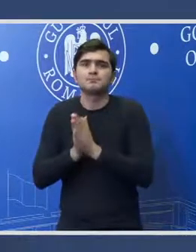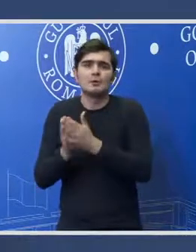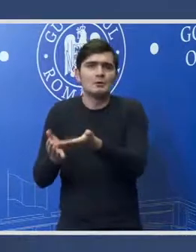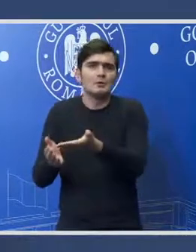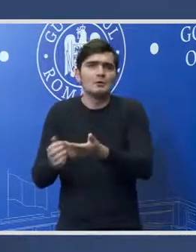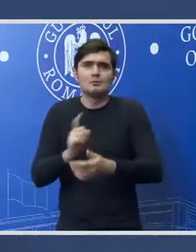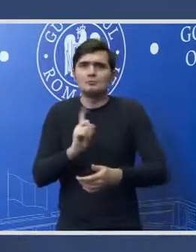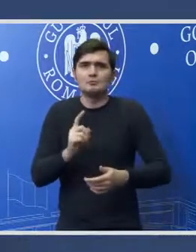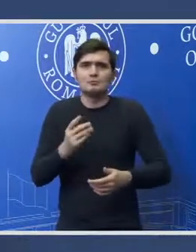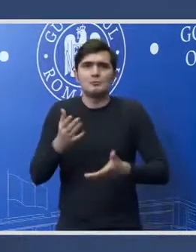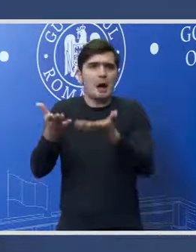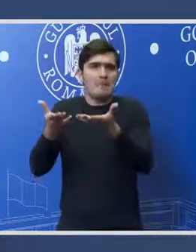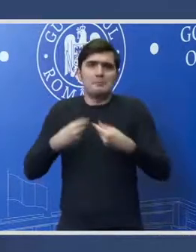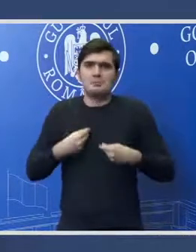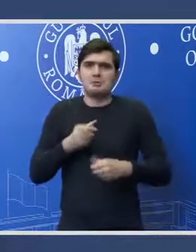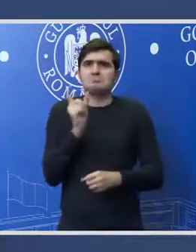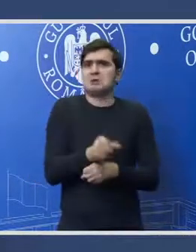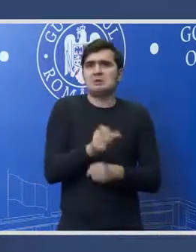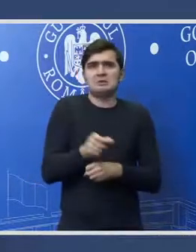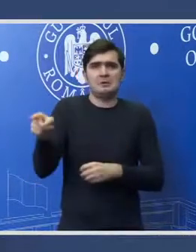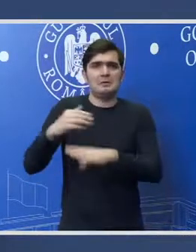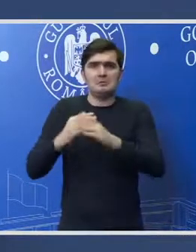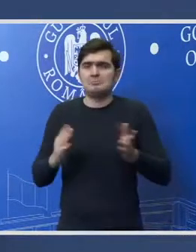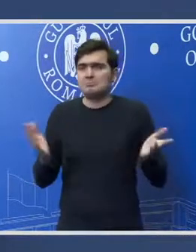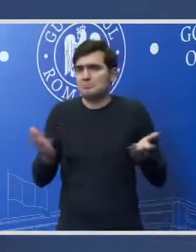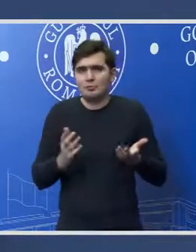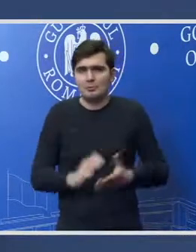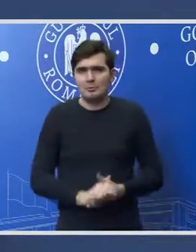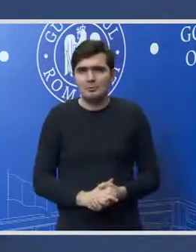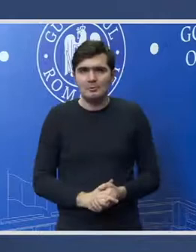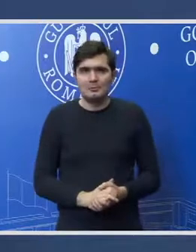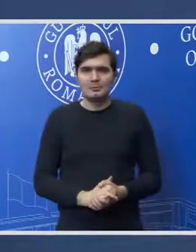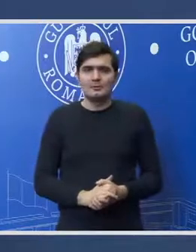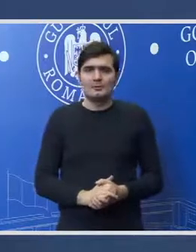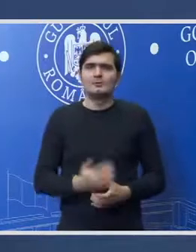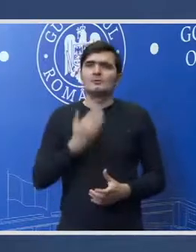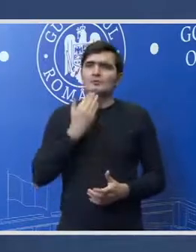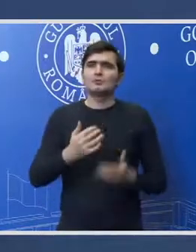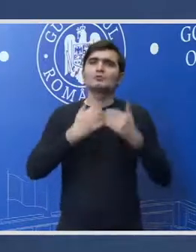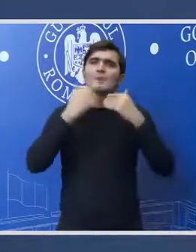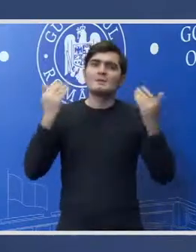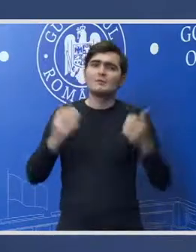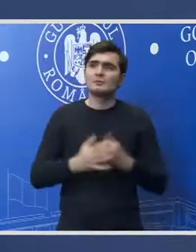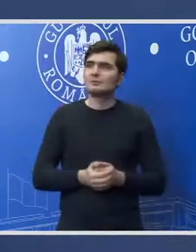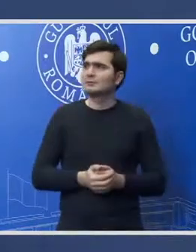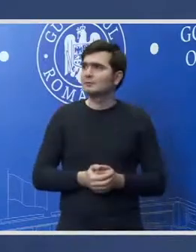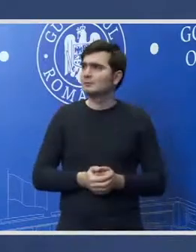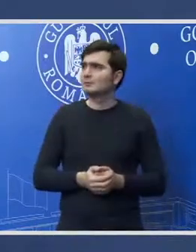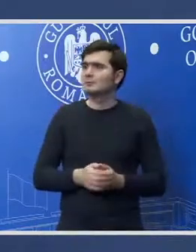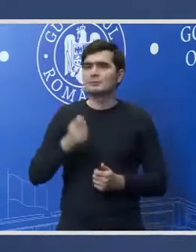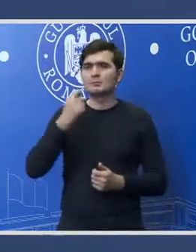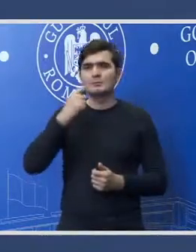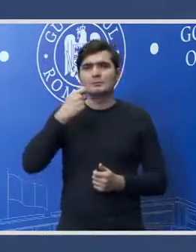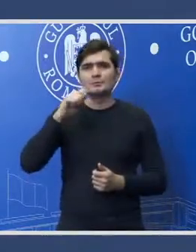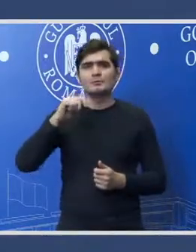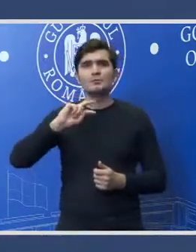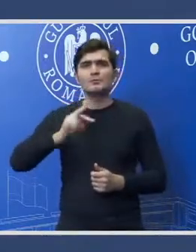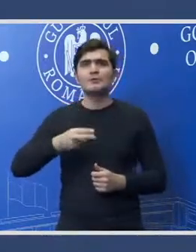am avut o critică din partea a sectorului deci nu am avut aceste probleme. Mulțumesc mult de tot domnul vicepremier